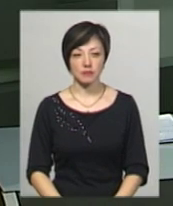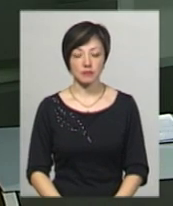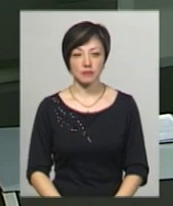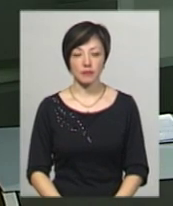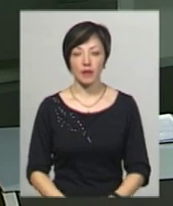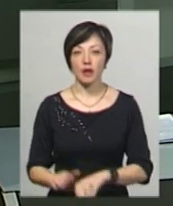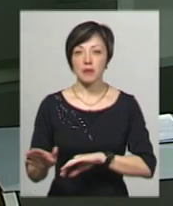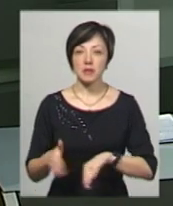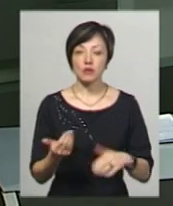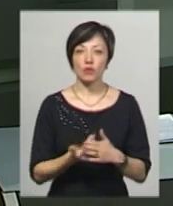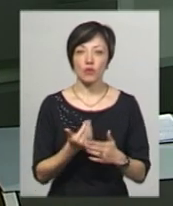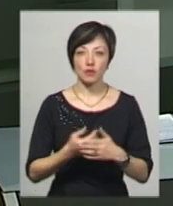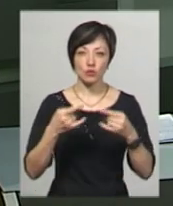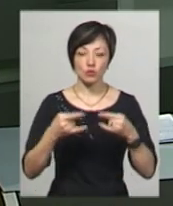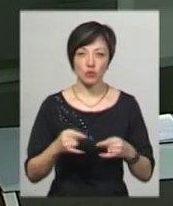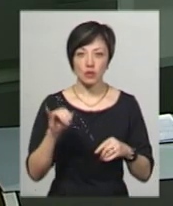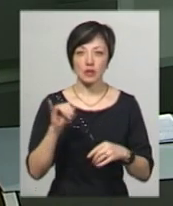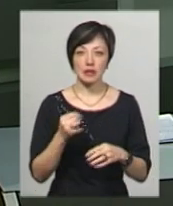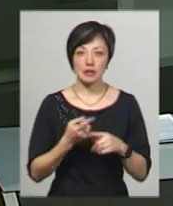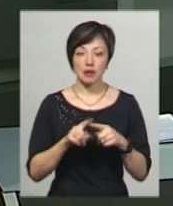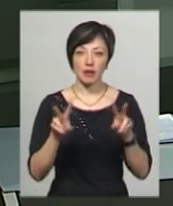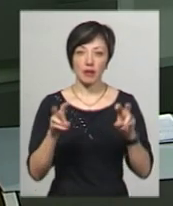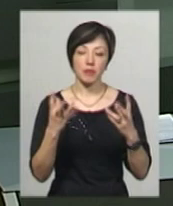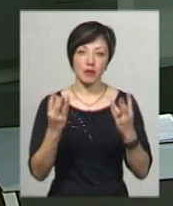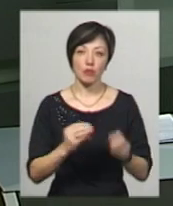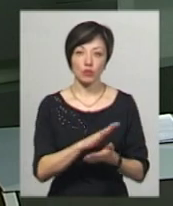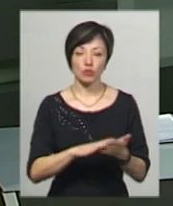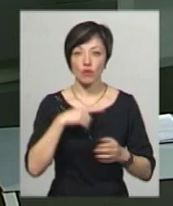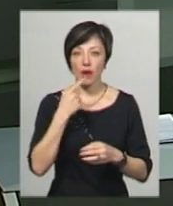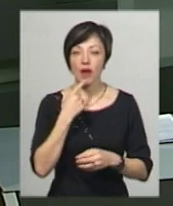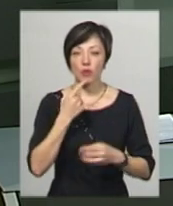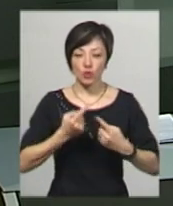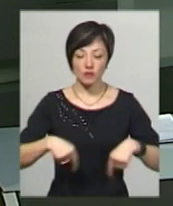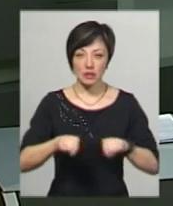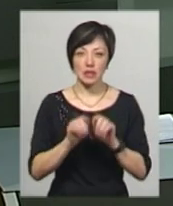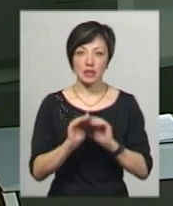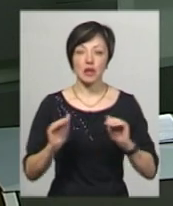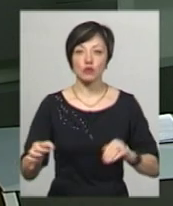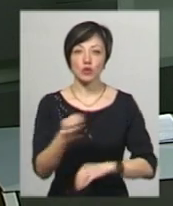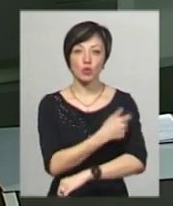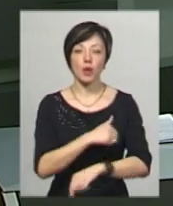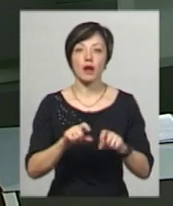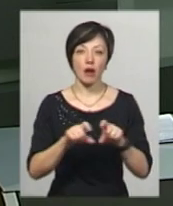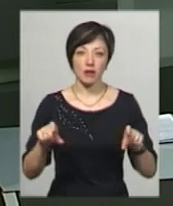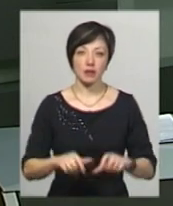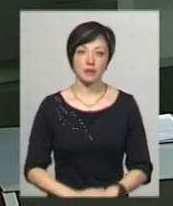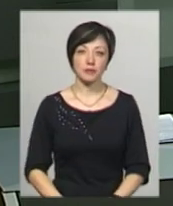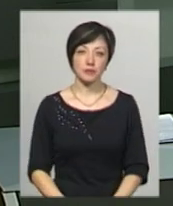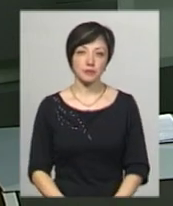Після випуску новин у студії та медня ми продовжимо говорити про гематологічне відділення дитячої обласної лікарні.